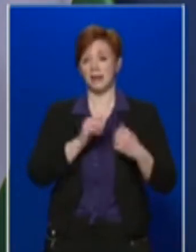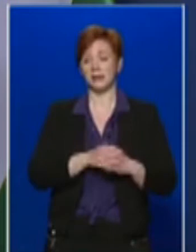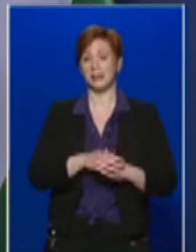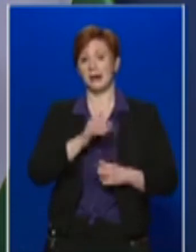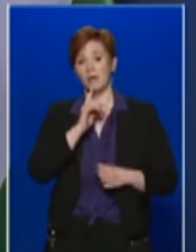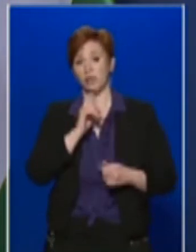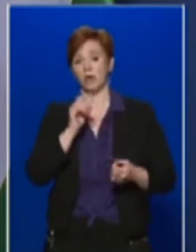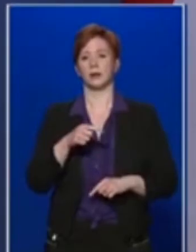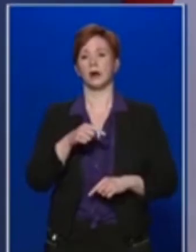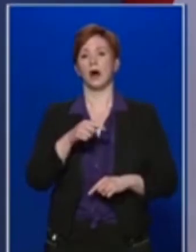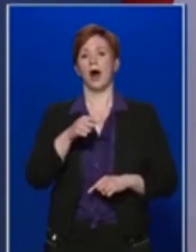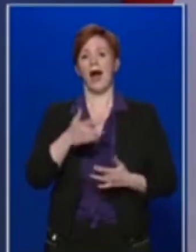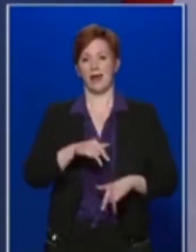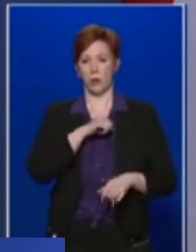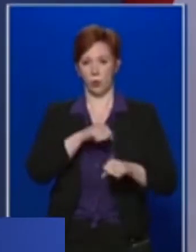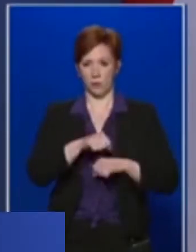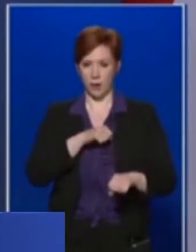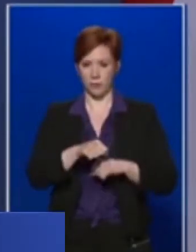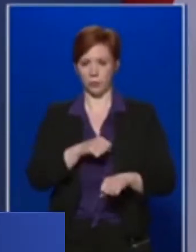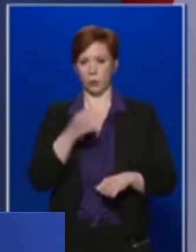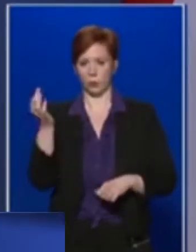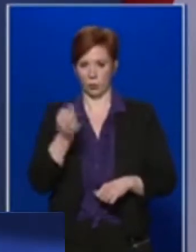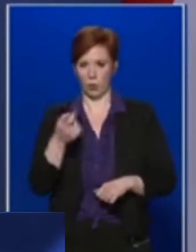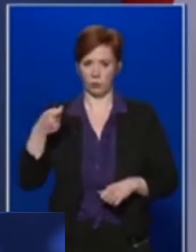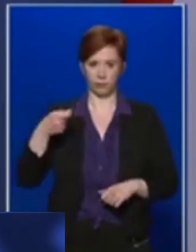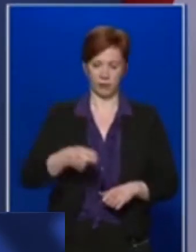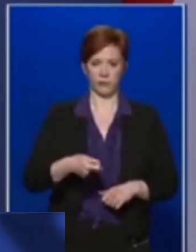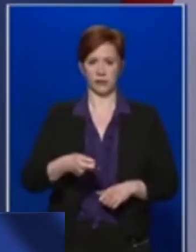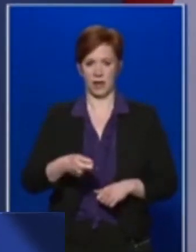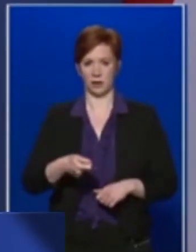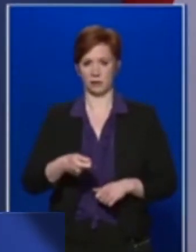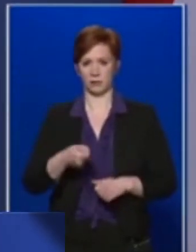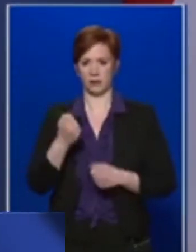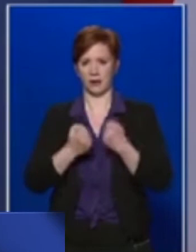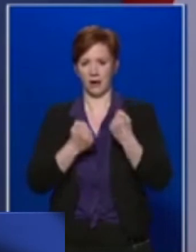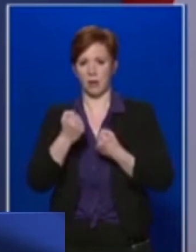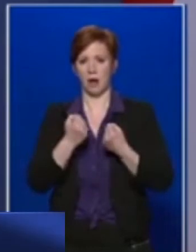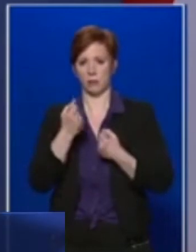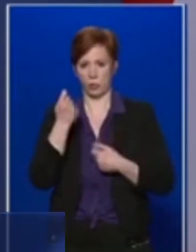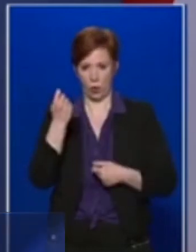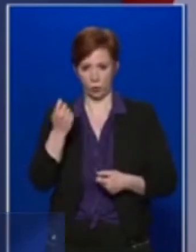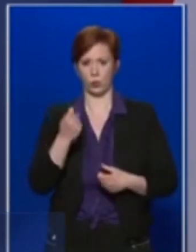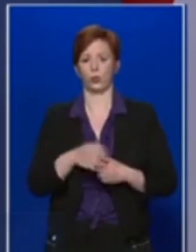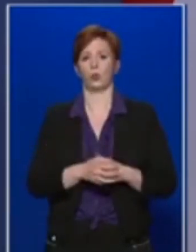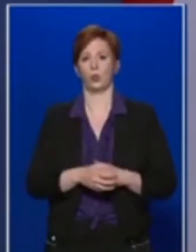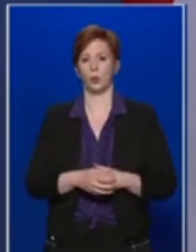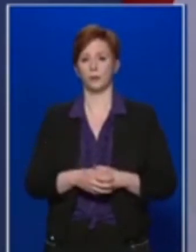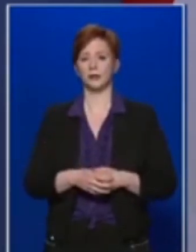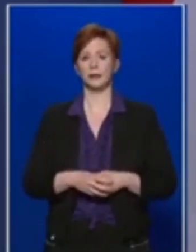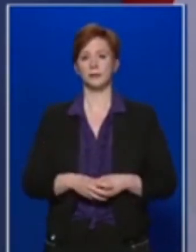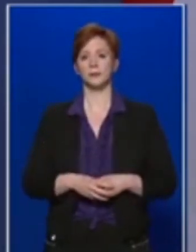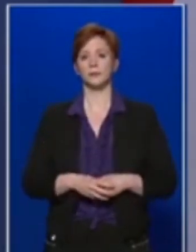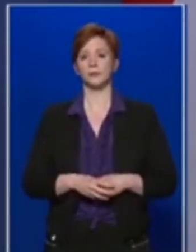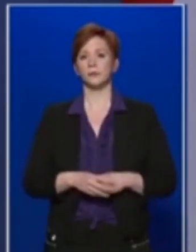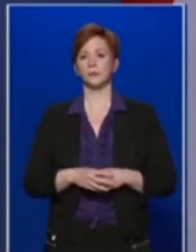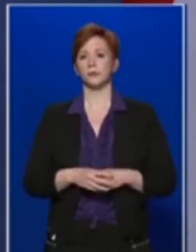önkormányzatokat is. A helyi önkormányzatoktól a gépjármű adó központi költségvetésbe átirányított